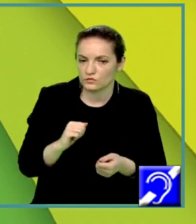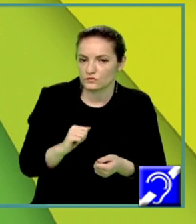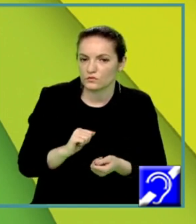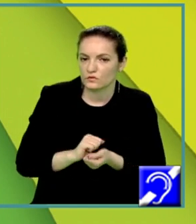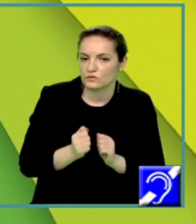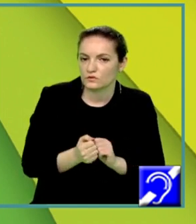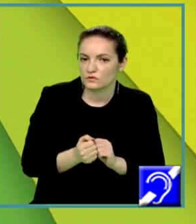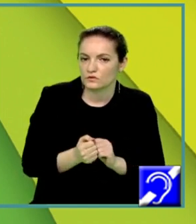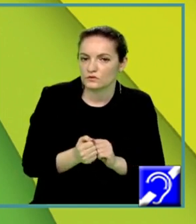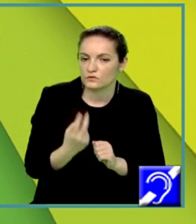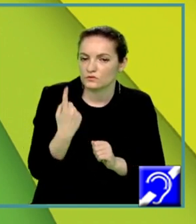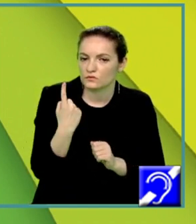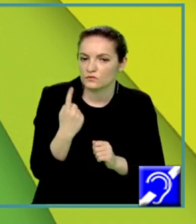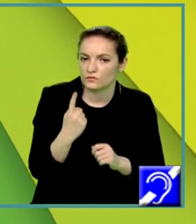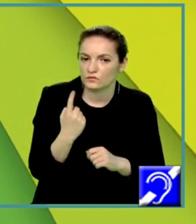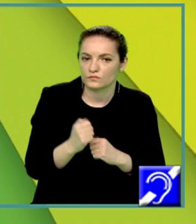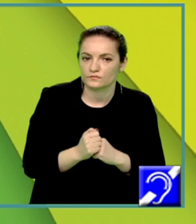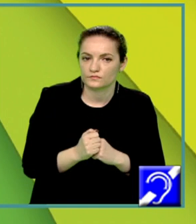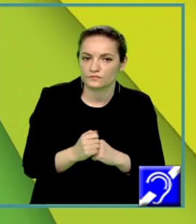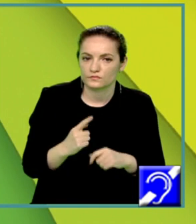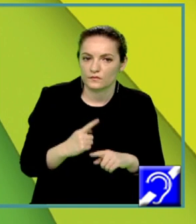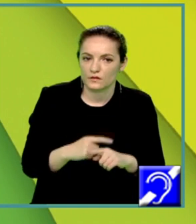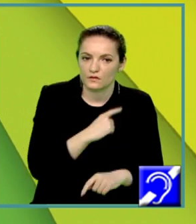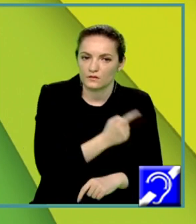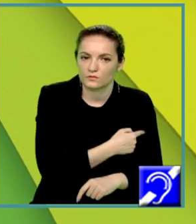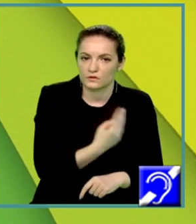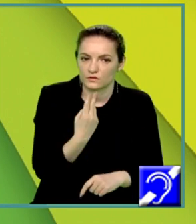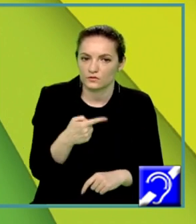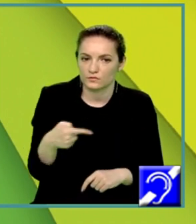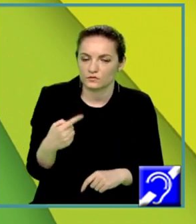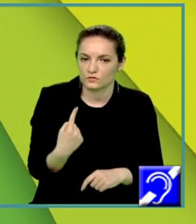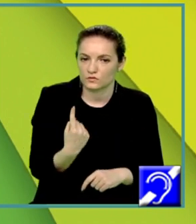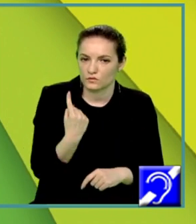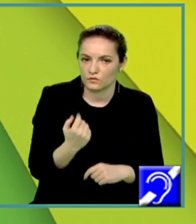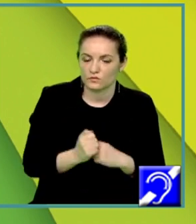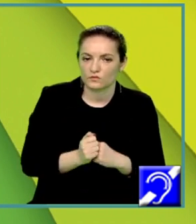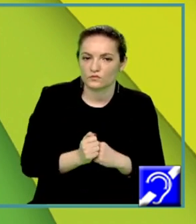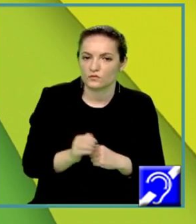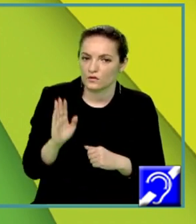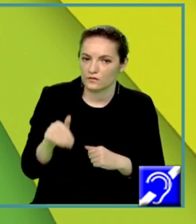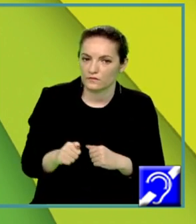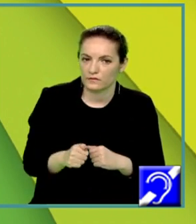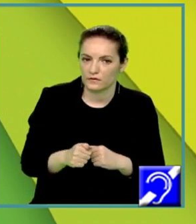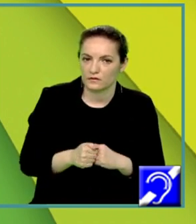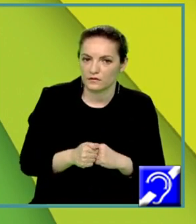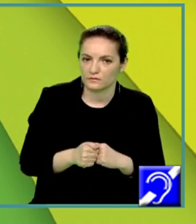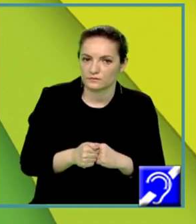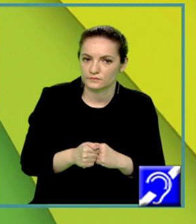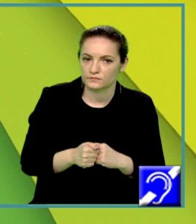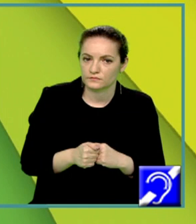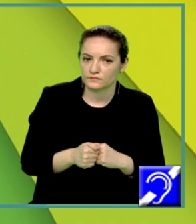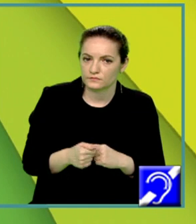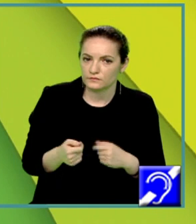plus 1. x pătrat minus 1 se anulează în rădăcini și avem semn contrar lui a